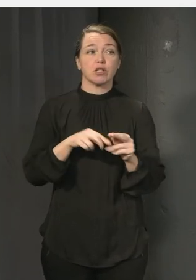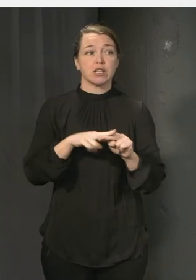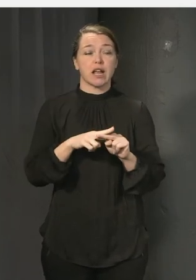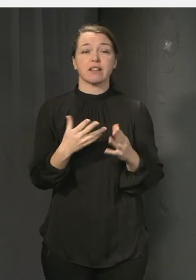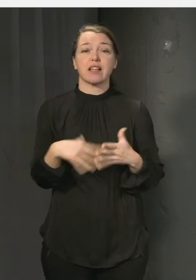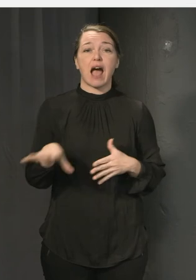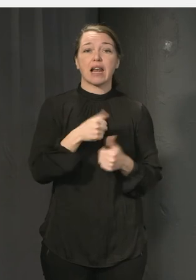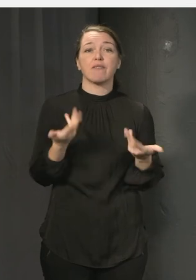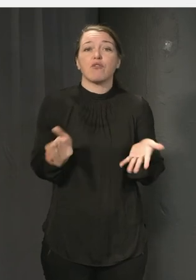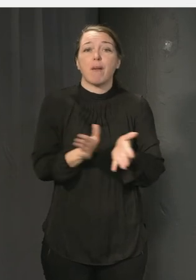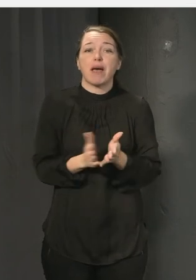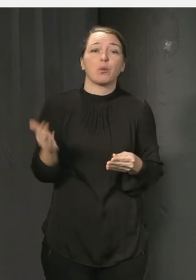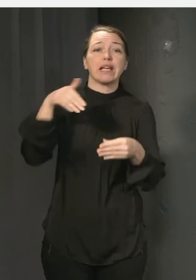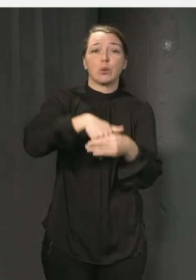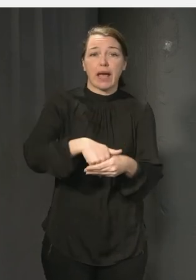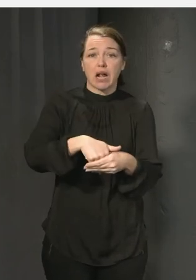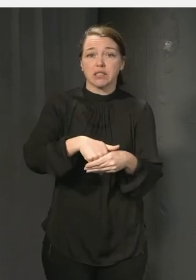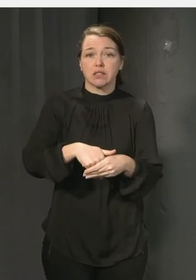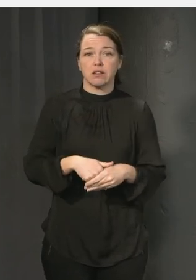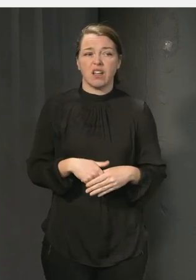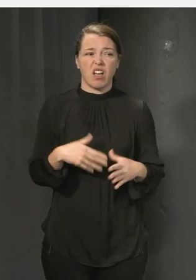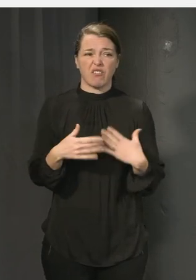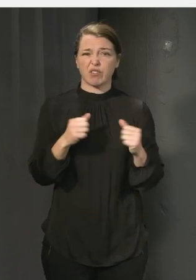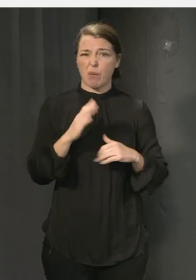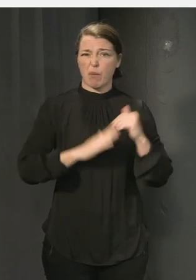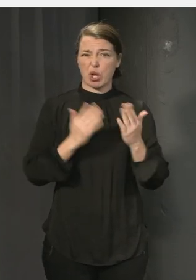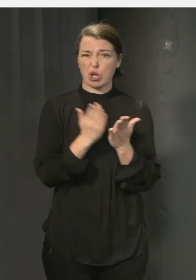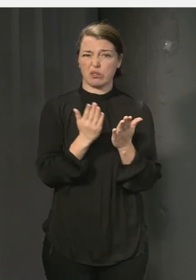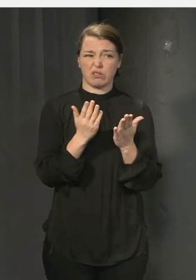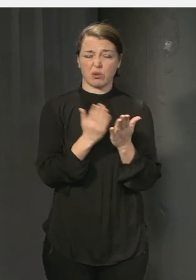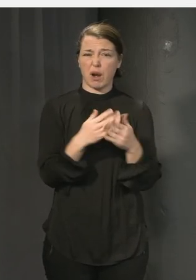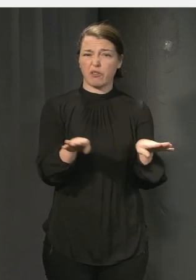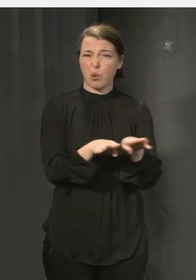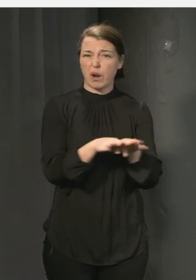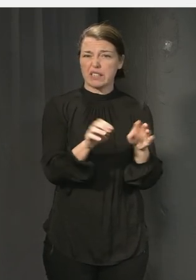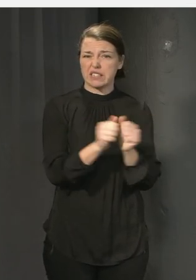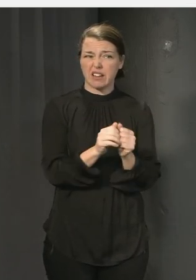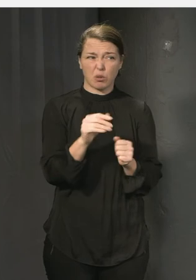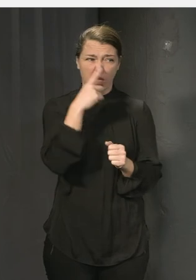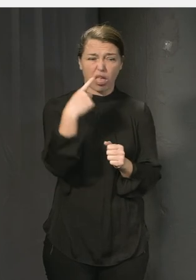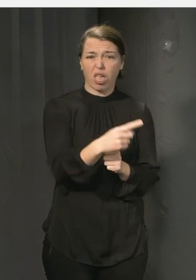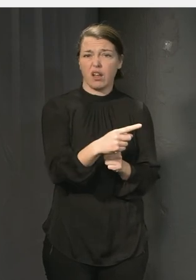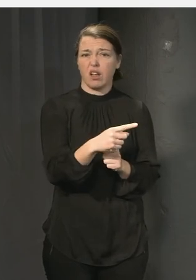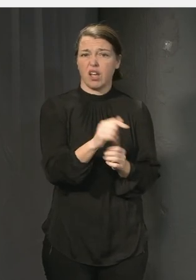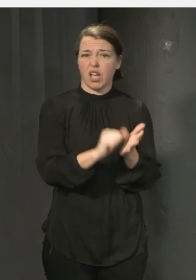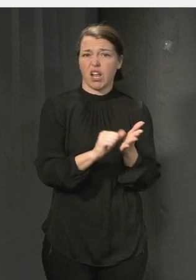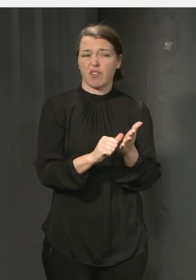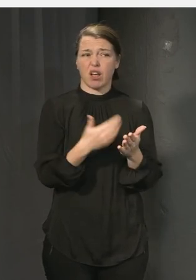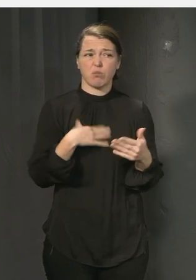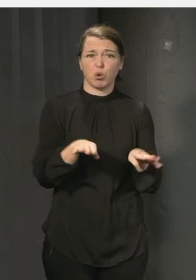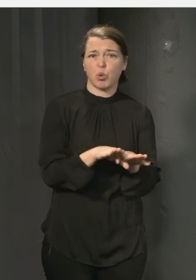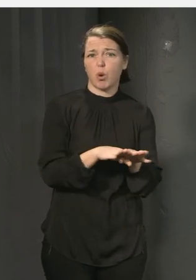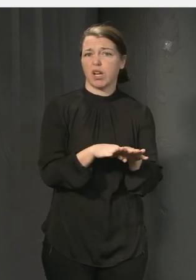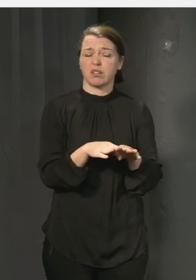det finns ingen anledning att bygga dåliga skolor som riskerar att leda till att elever far illa utifrån något